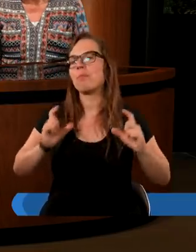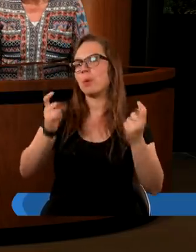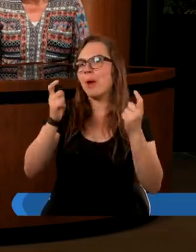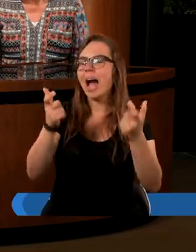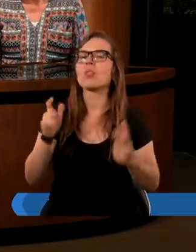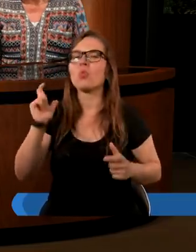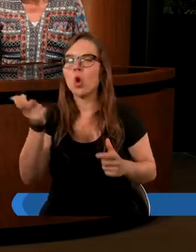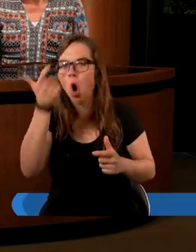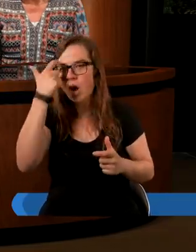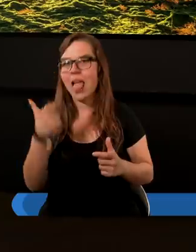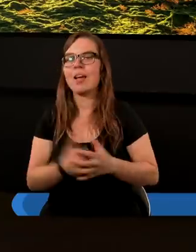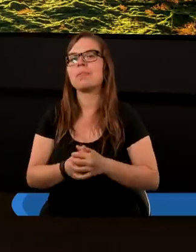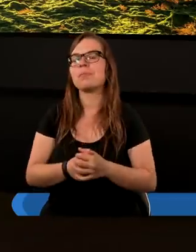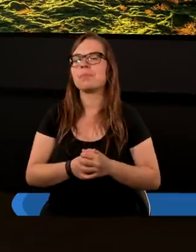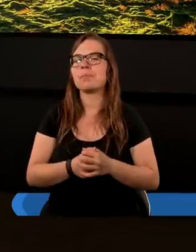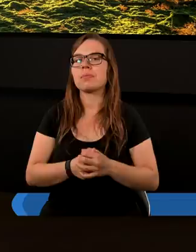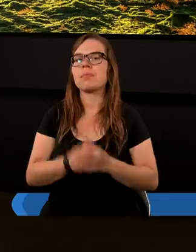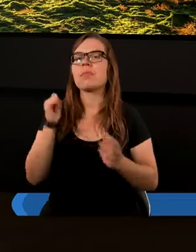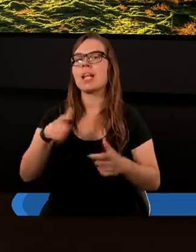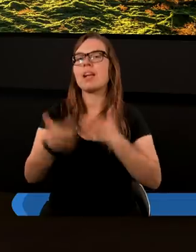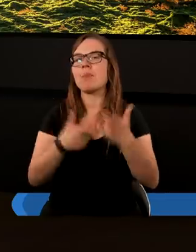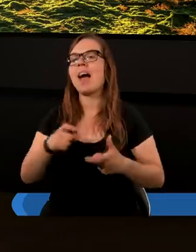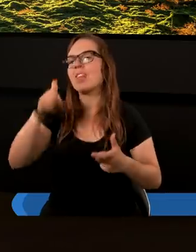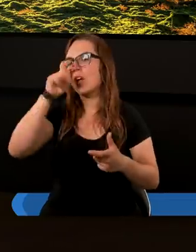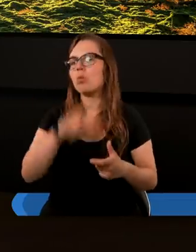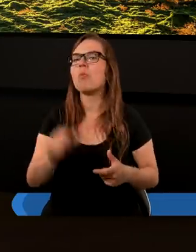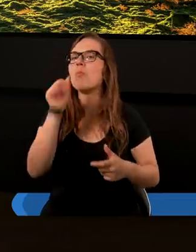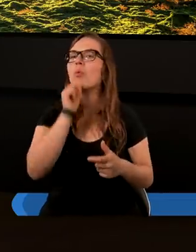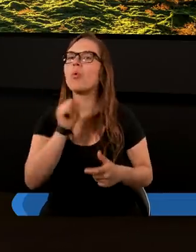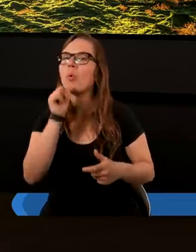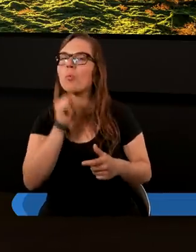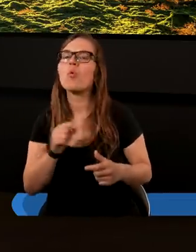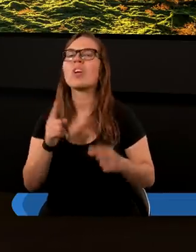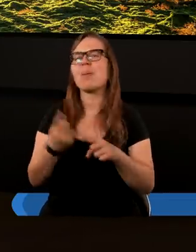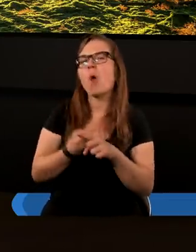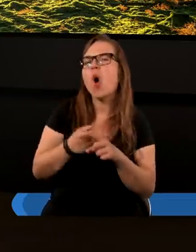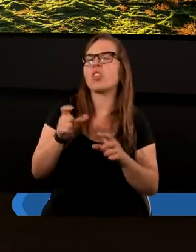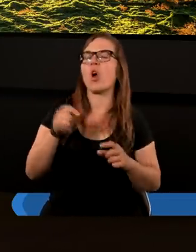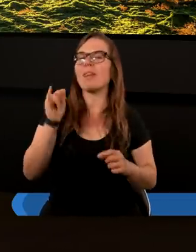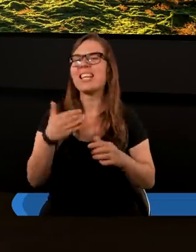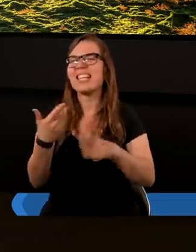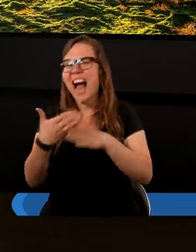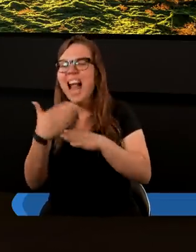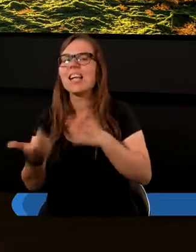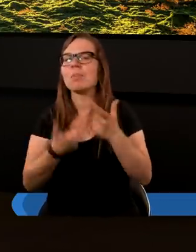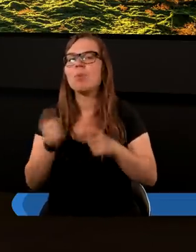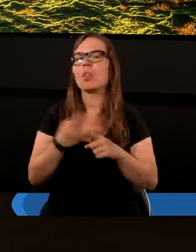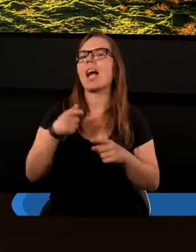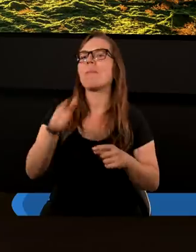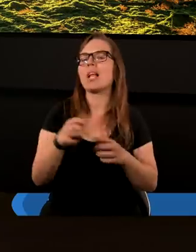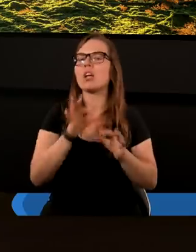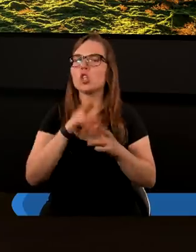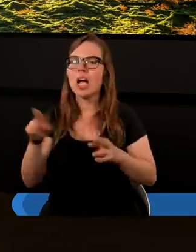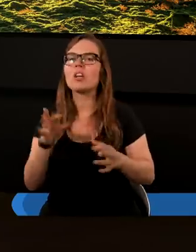rolę. I sprawca złego próbuje podrobić i podrabia te rzeczy, to